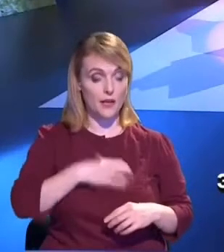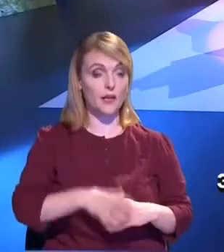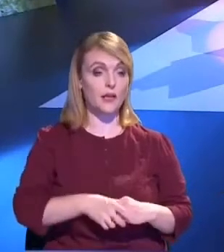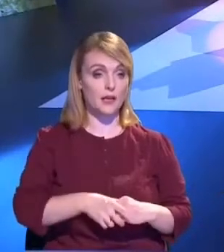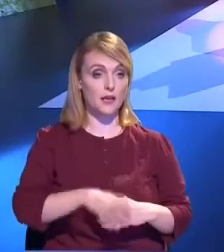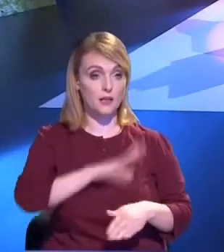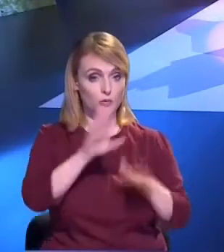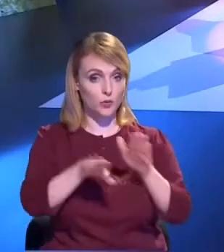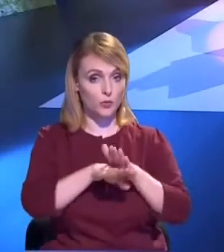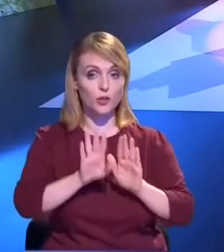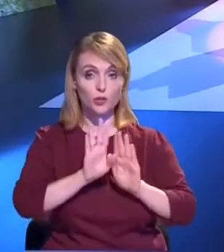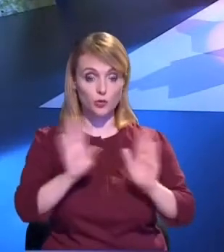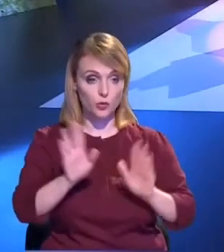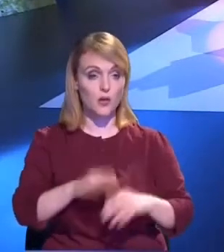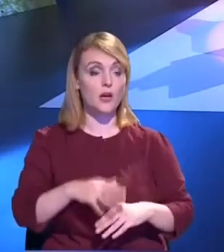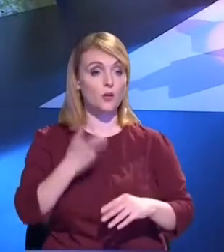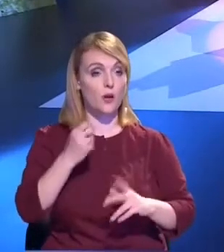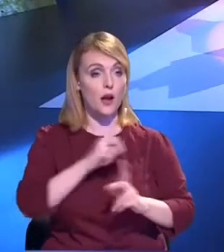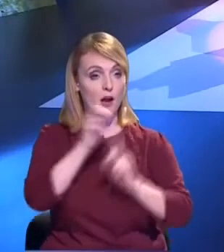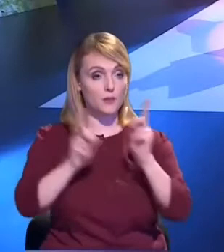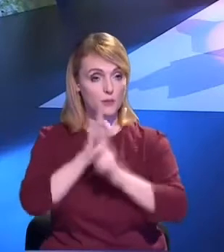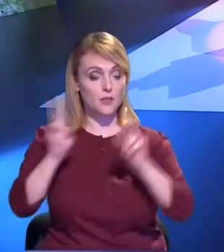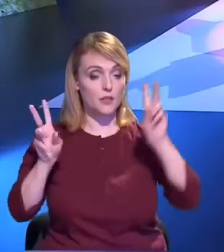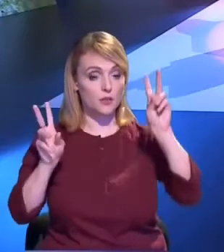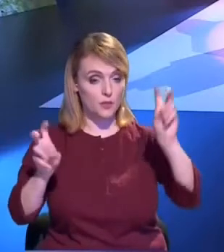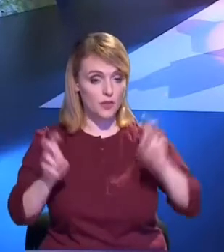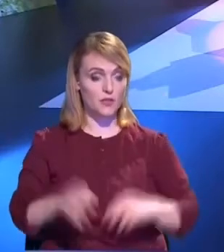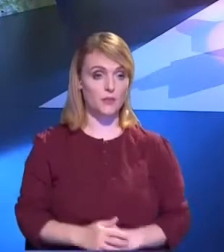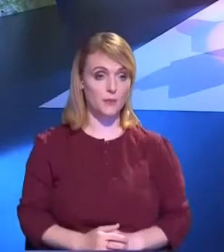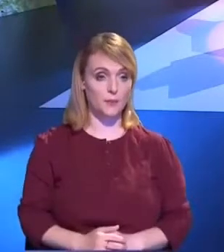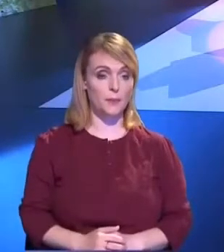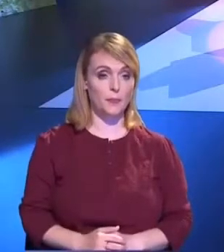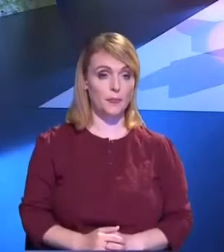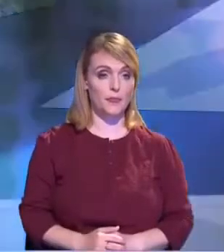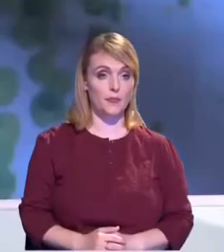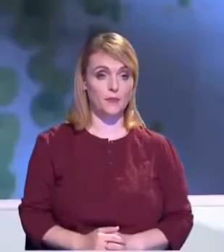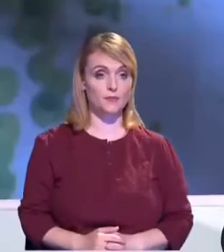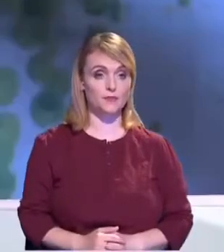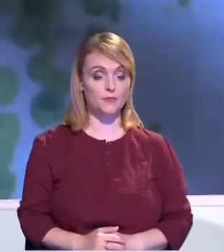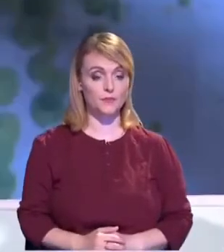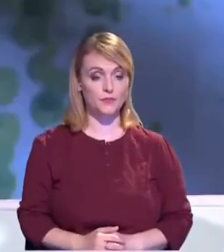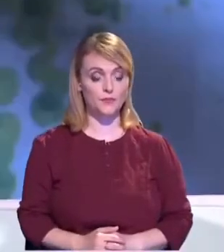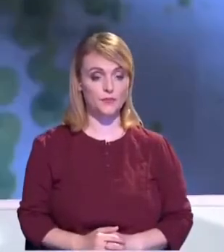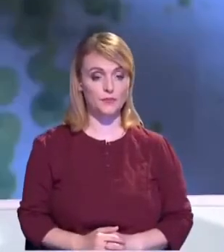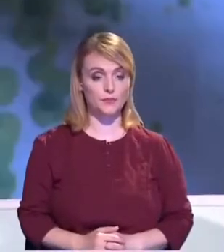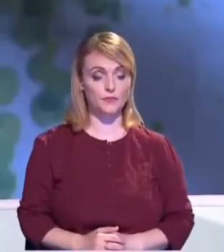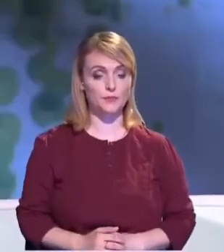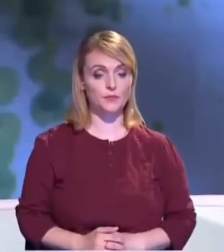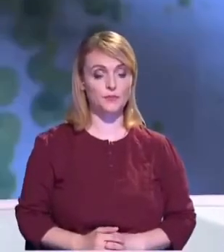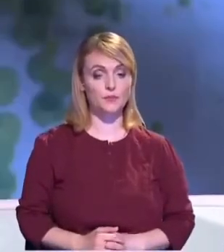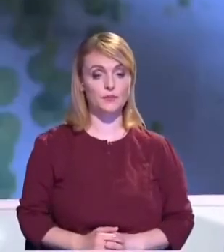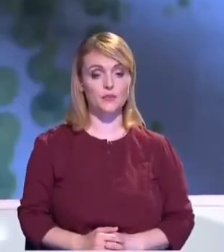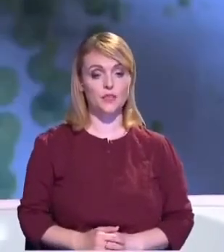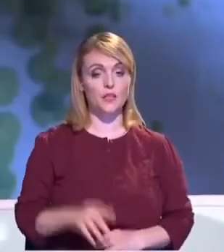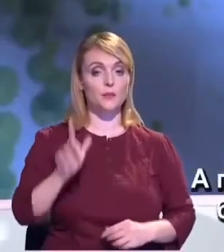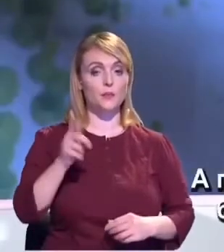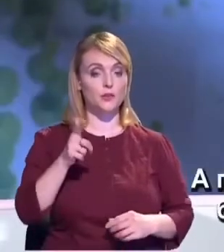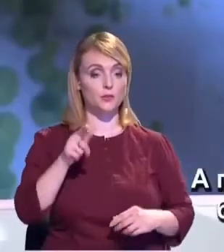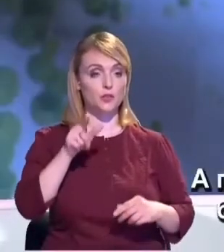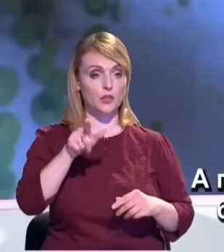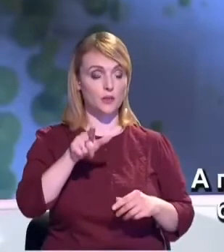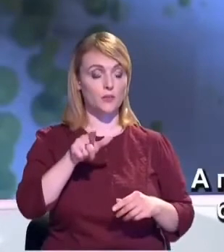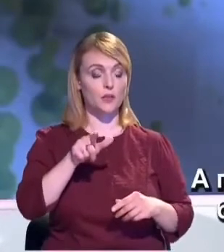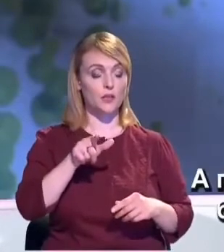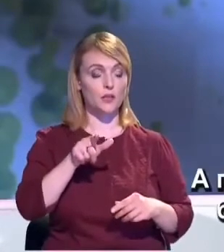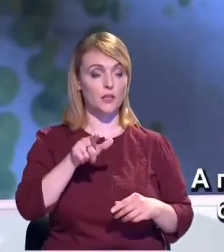societatei pe acțiuni, de unii acționarii sunt primarii din tot raionul, și